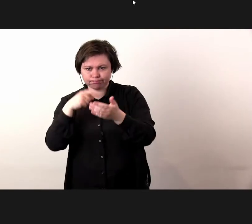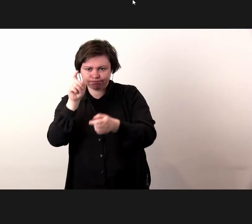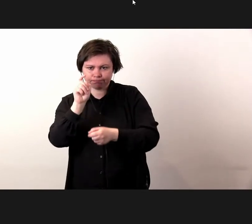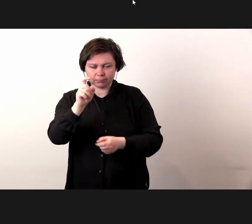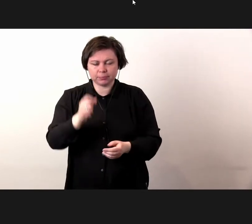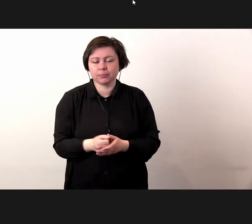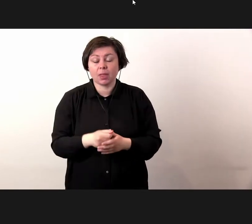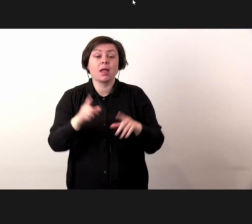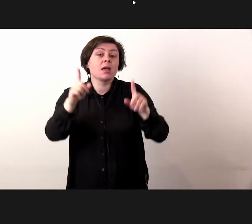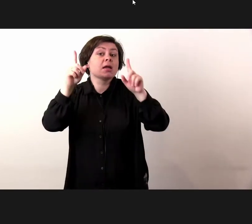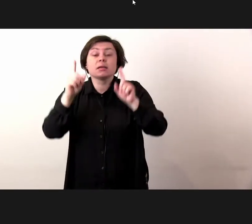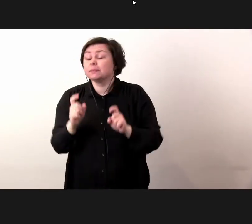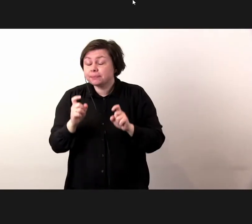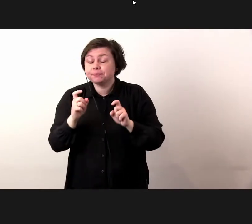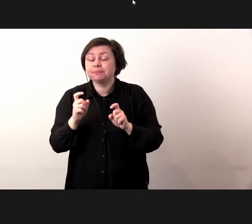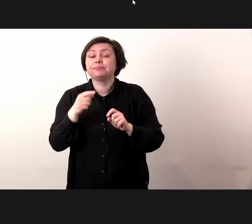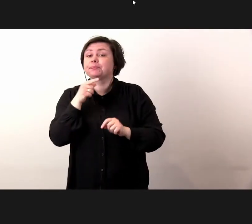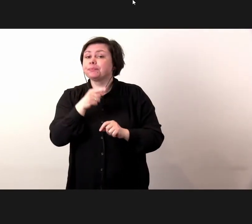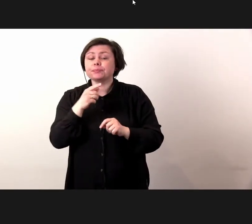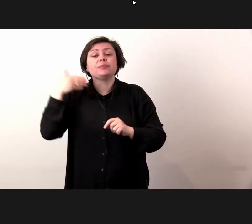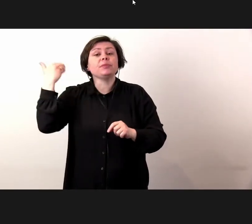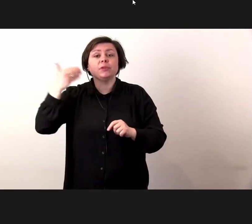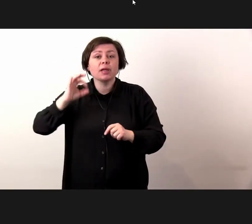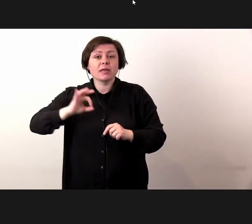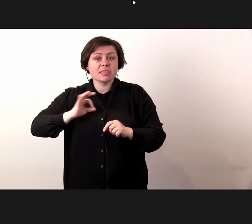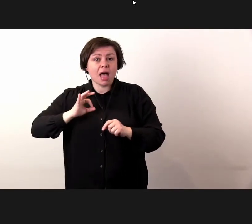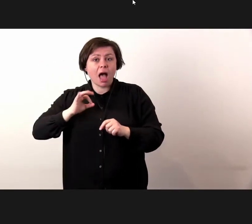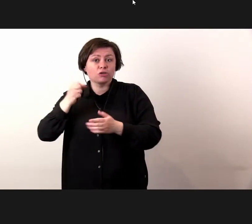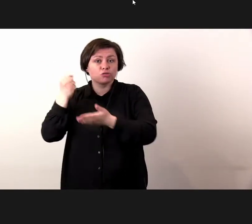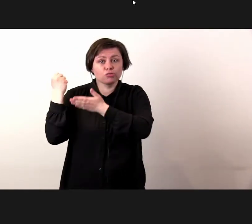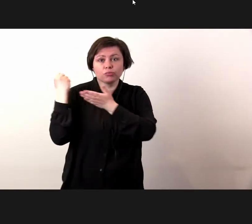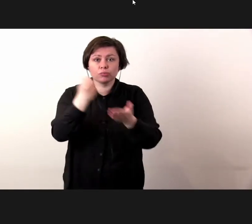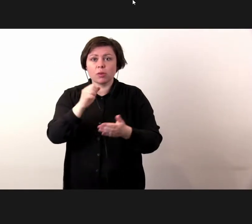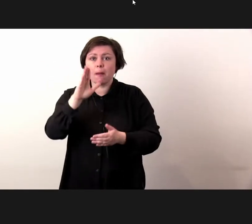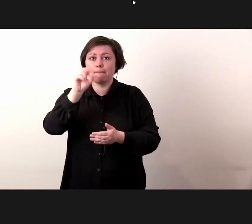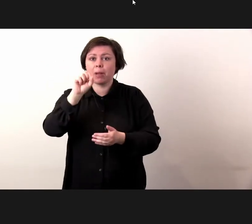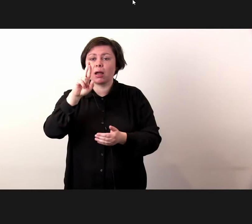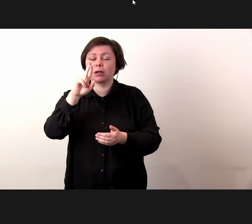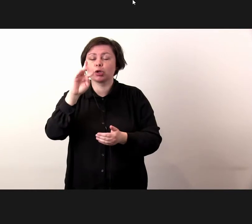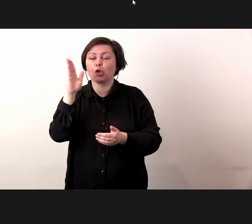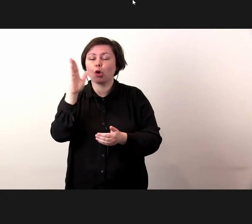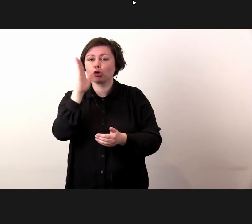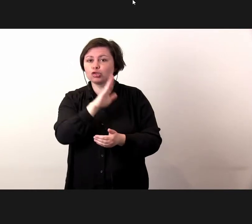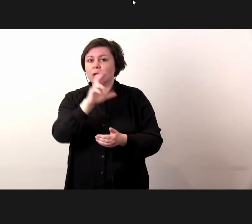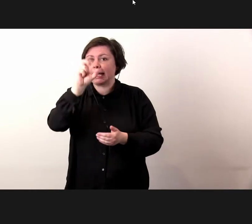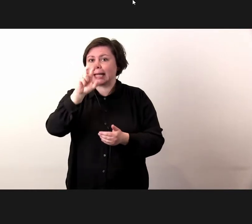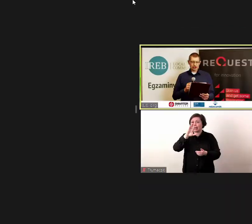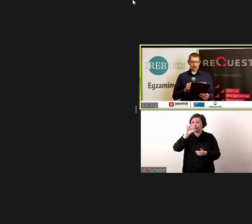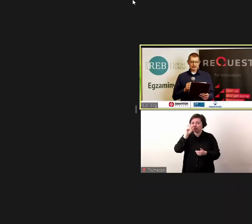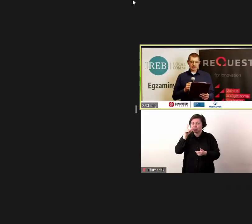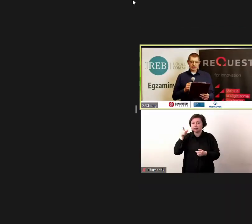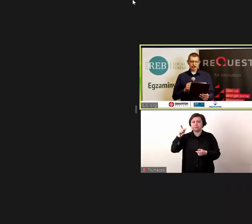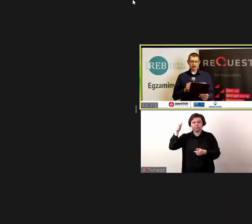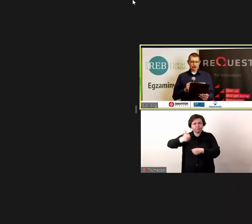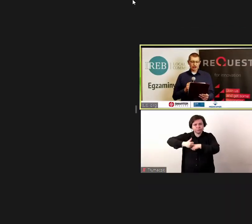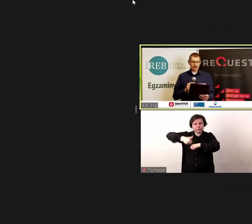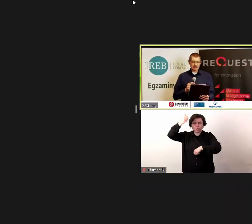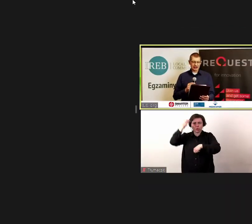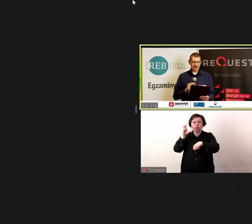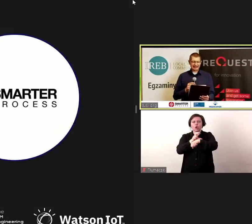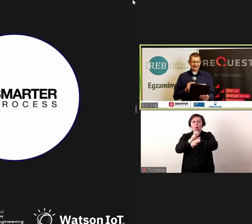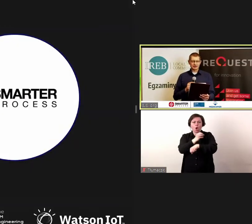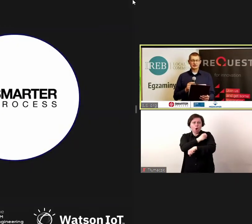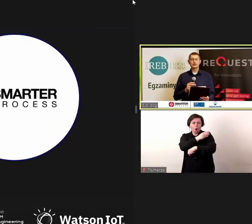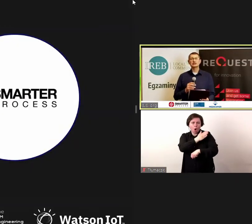Rozpoczynajmy, a rozpoczynamy od wykładu naszego sponsora, Bartosz Hrabski. Bartosz to Chief Technological